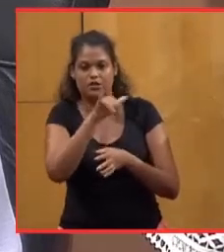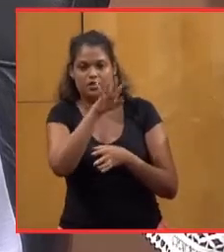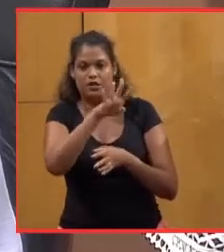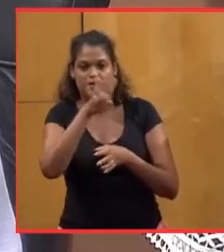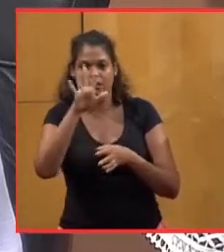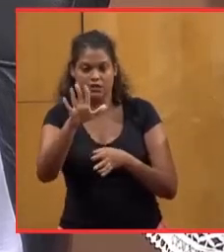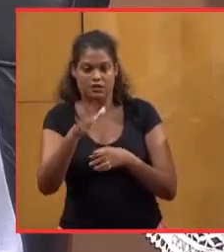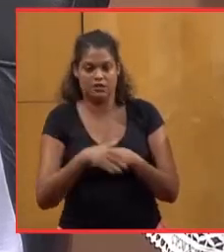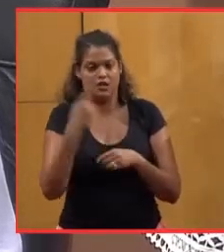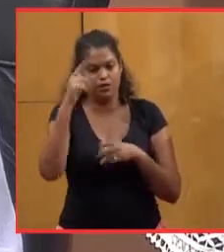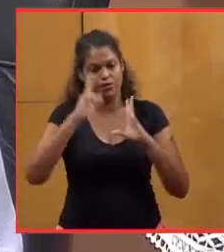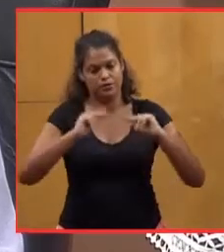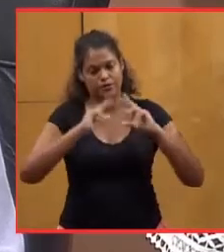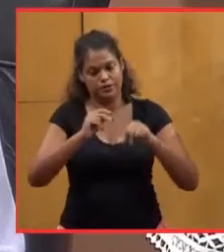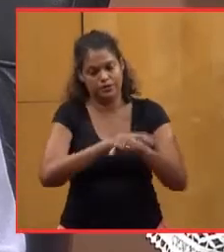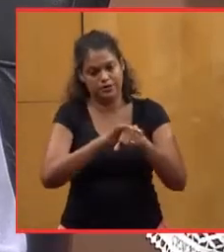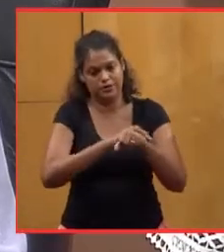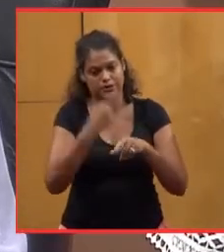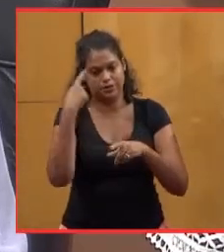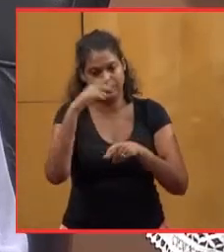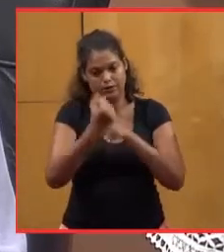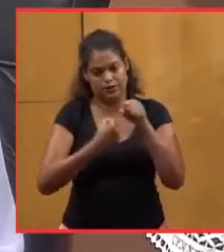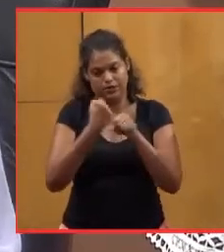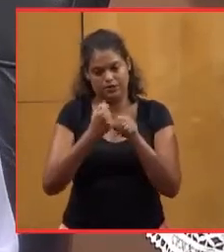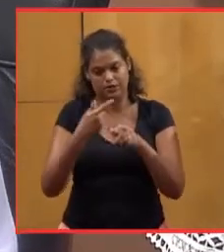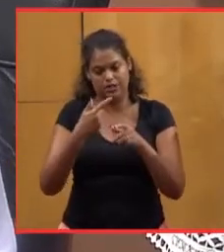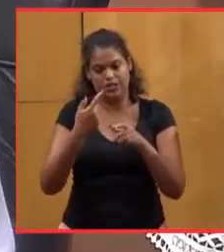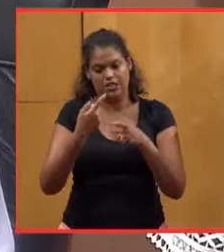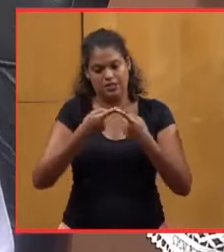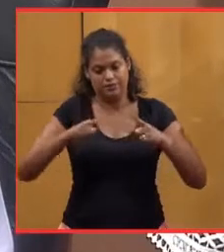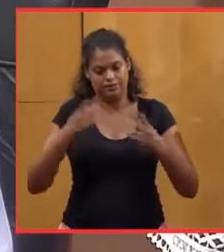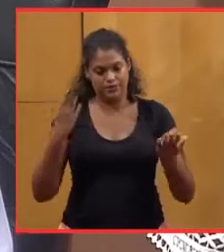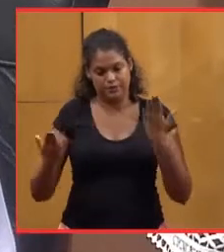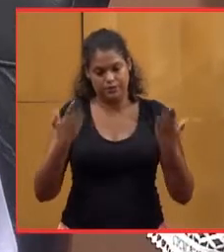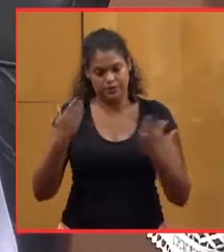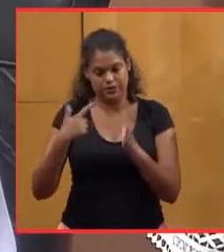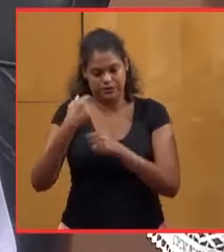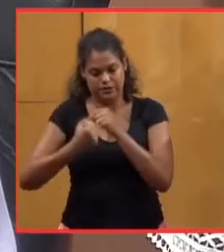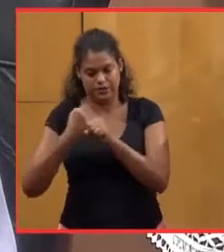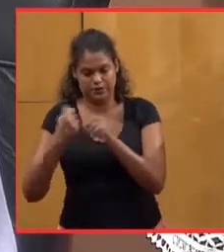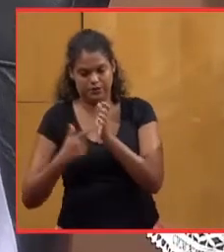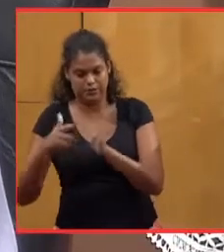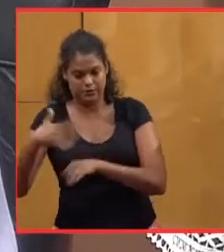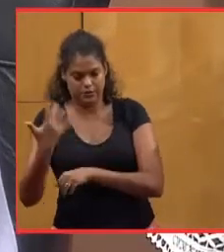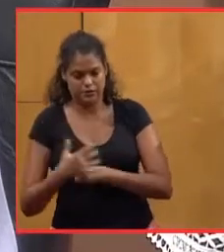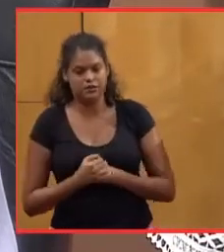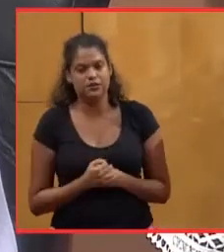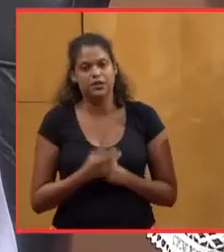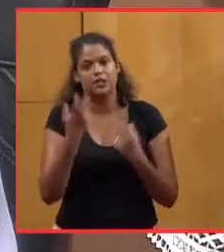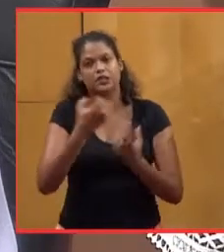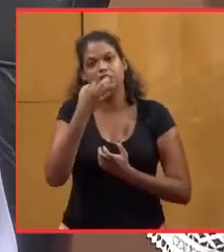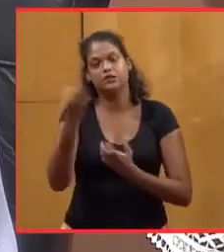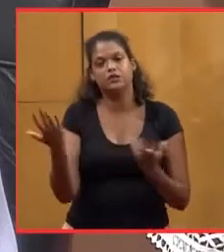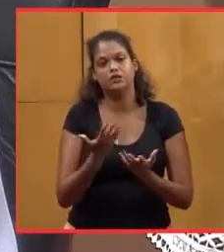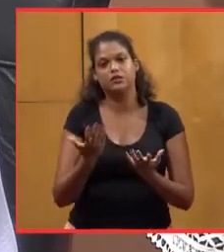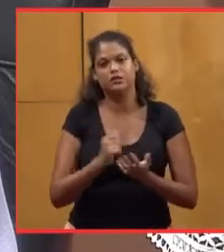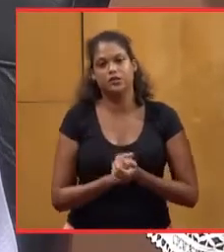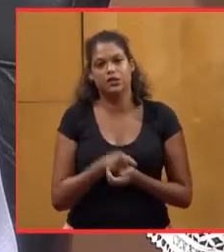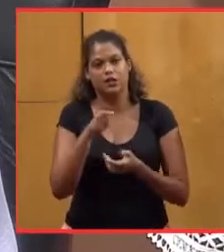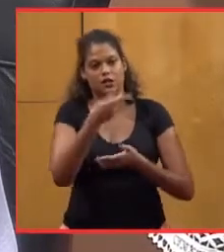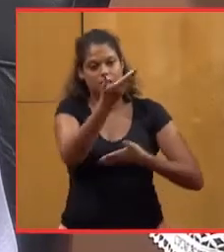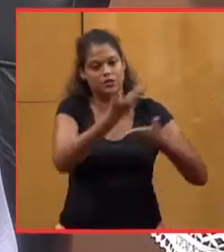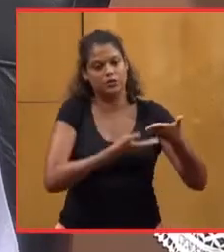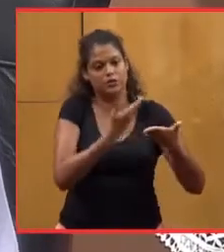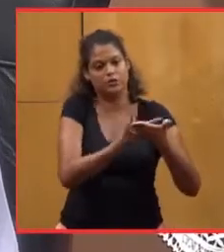'exposé des motifs, avec l'année 2015 dans l'ensemble de vos documents. C'est-à-dire que dans ce